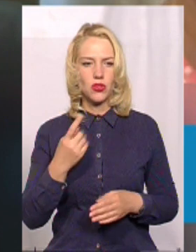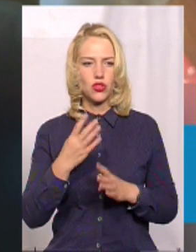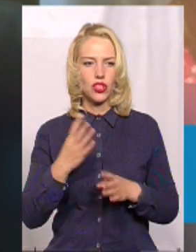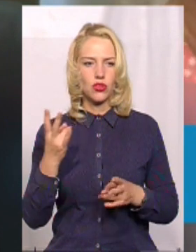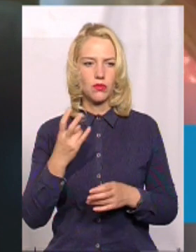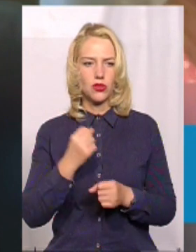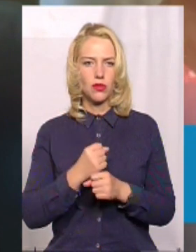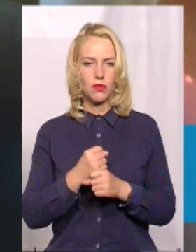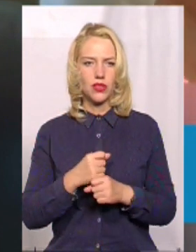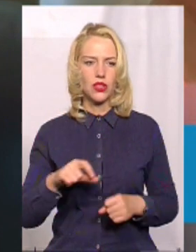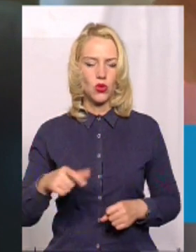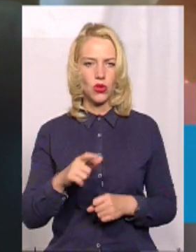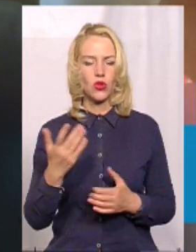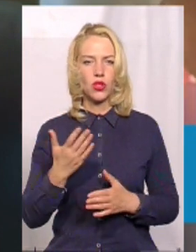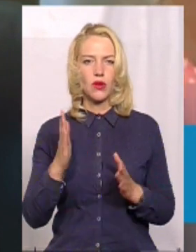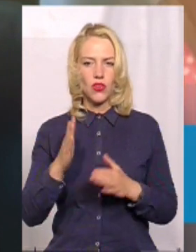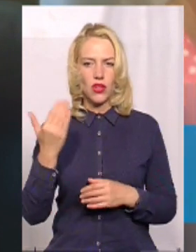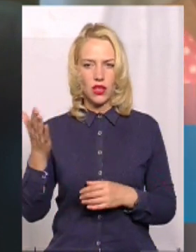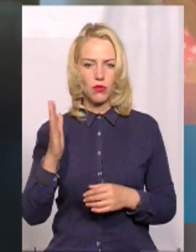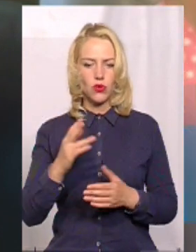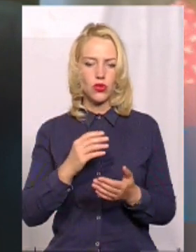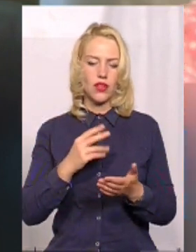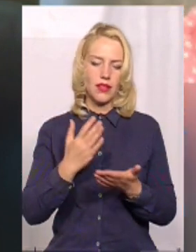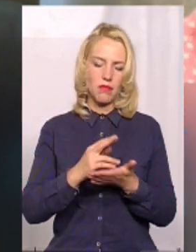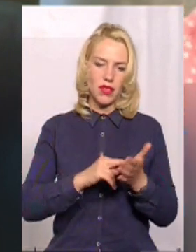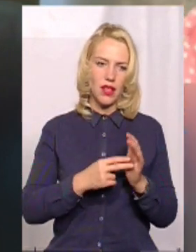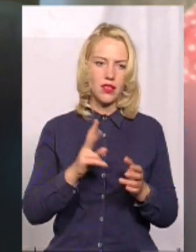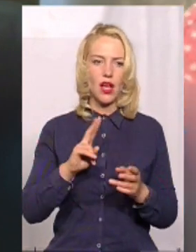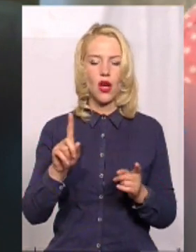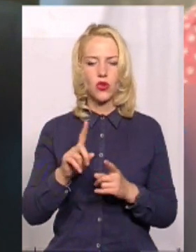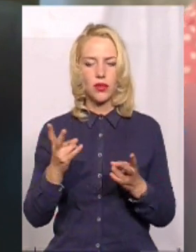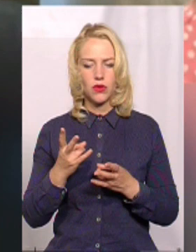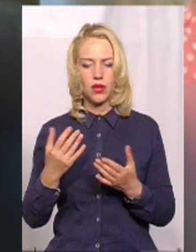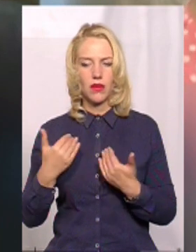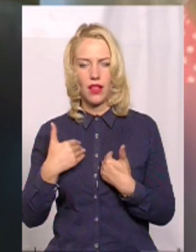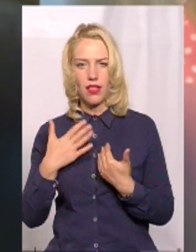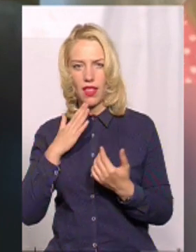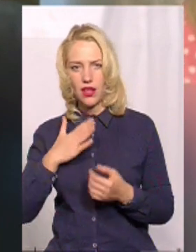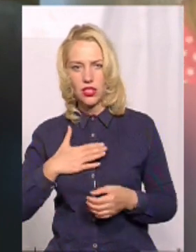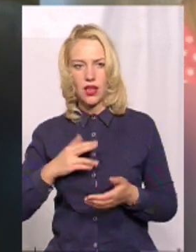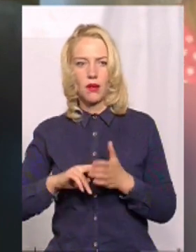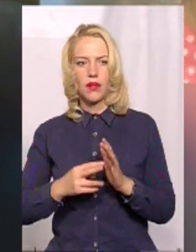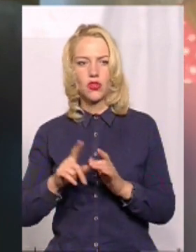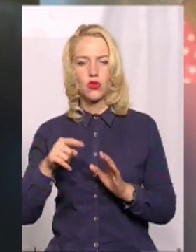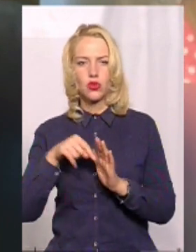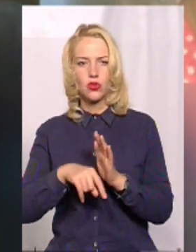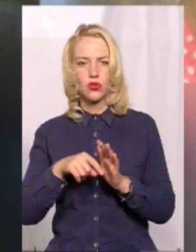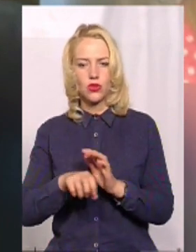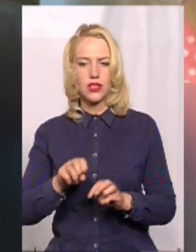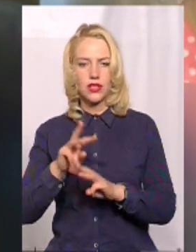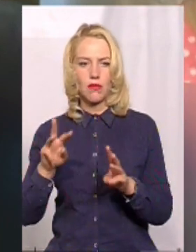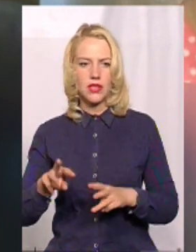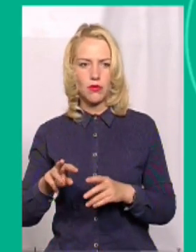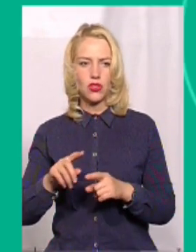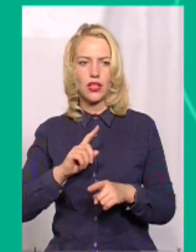зробити дороги, котрі вони будуть робити в своїх планах, котрі потрібні для наших планів, які стосуються забезпечення належної роботи